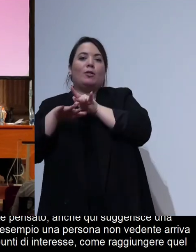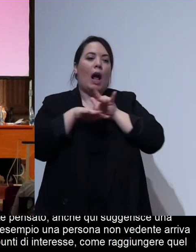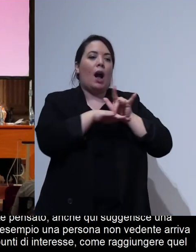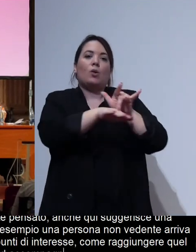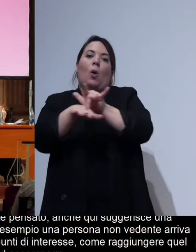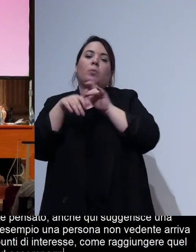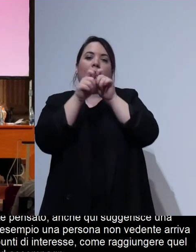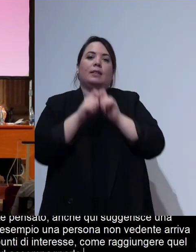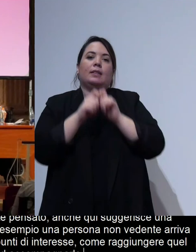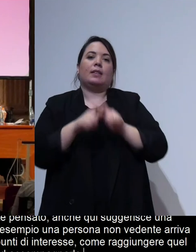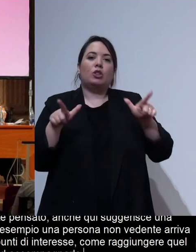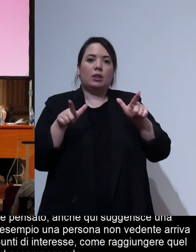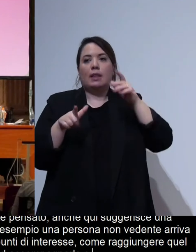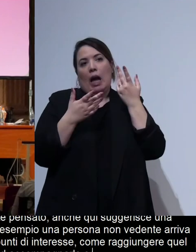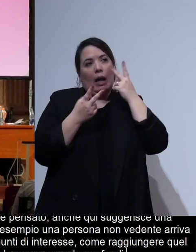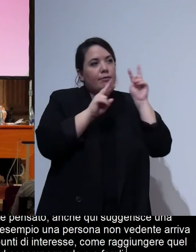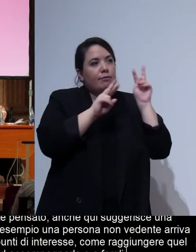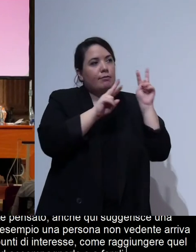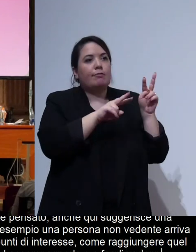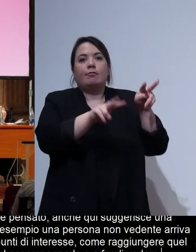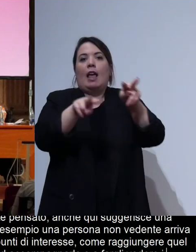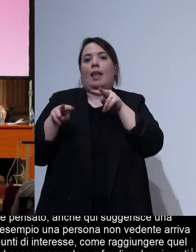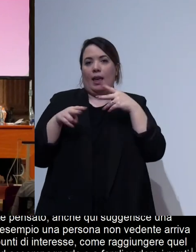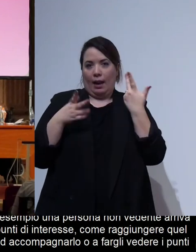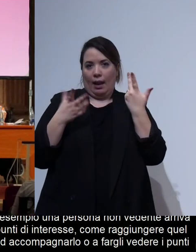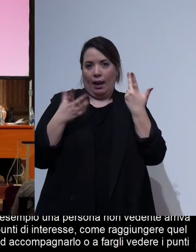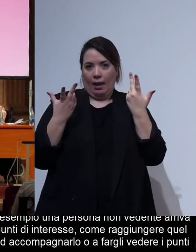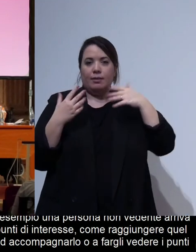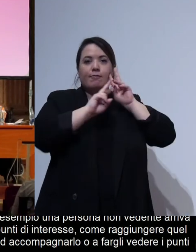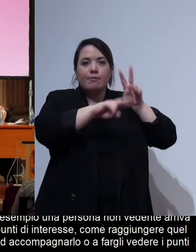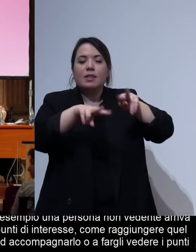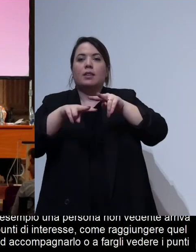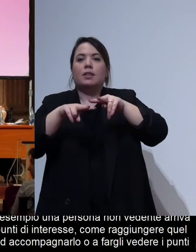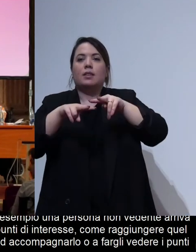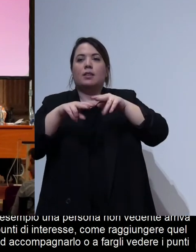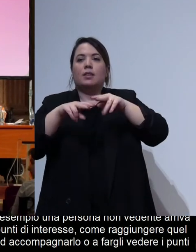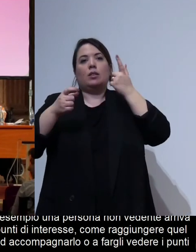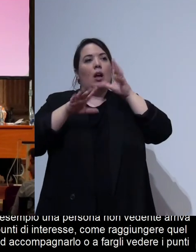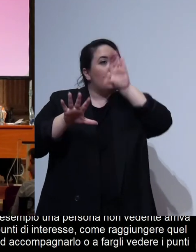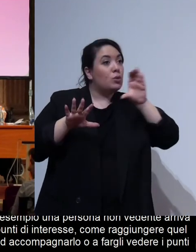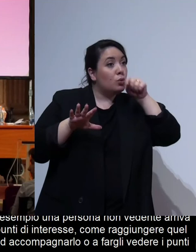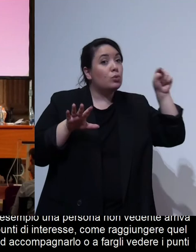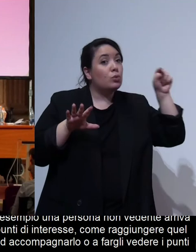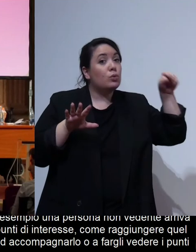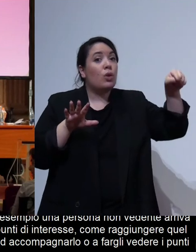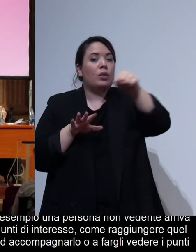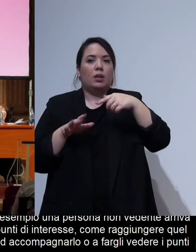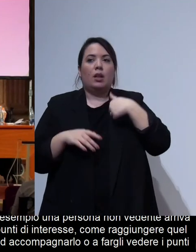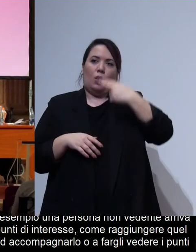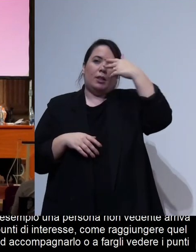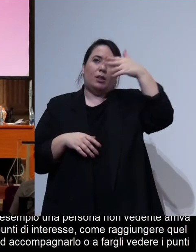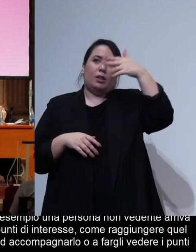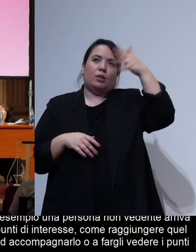insomma o a fargli vedere un po' i punti di interesse intorno o a fargli delle tipo escursioni eccetera eccetera io me lo ricordo